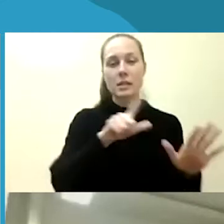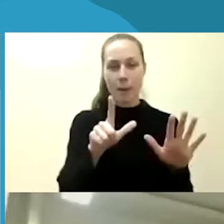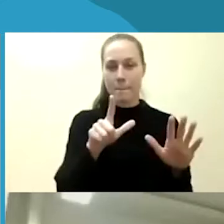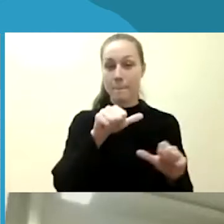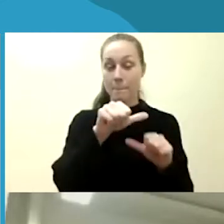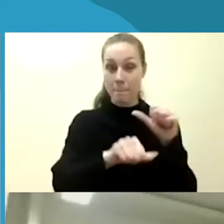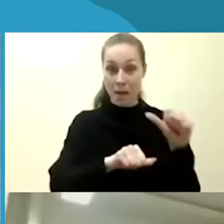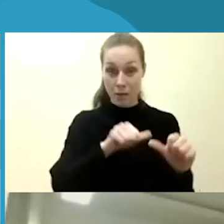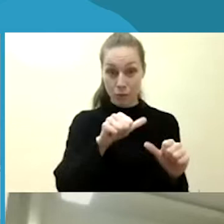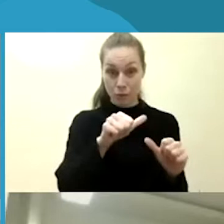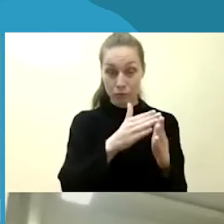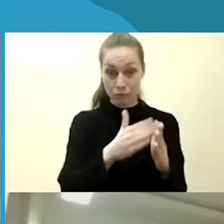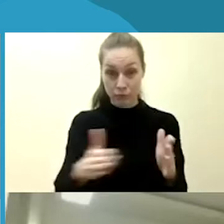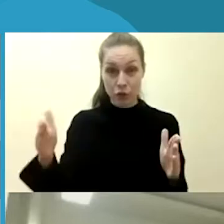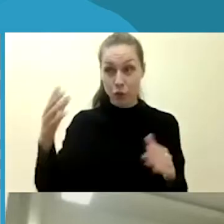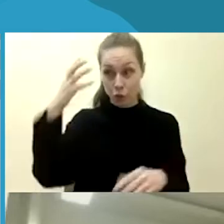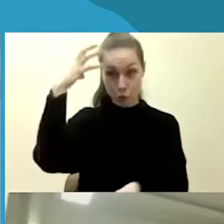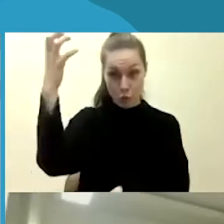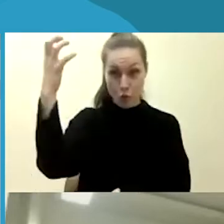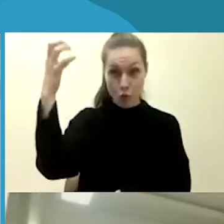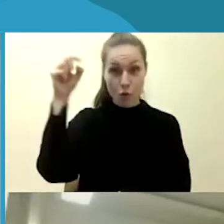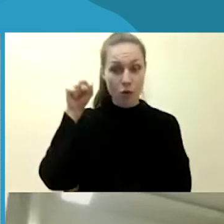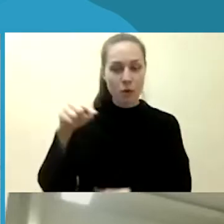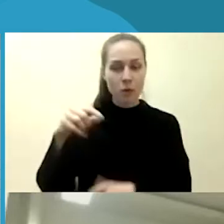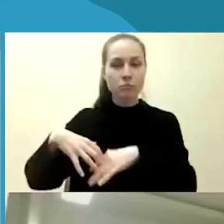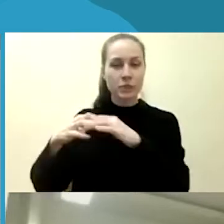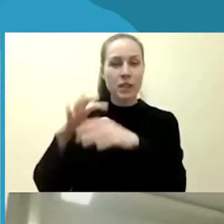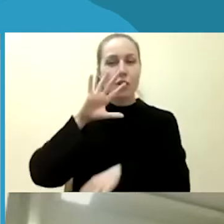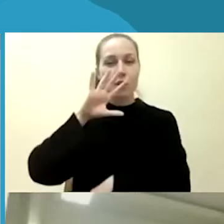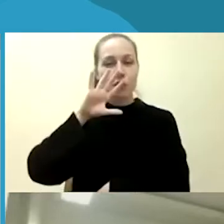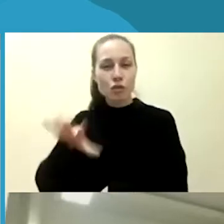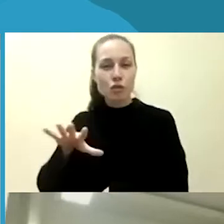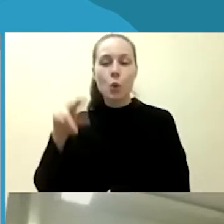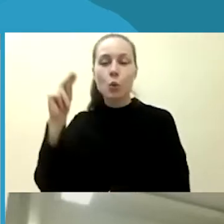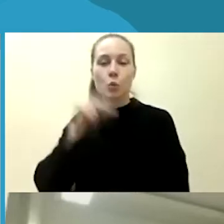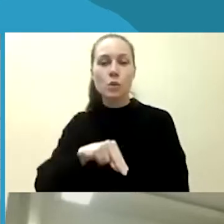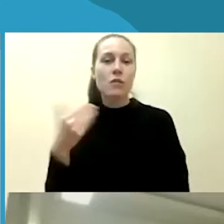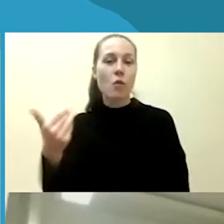Stokholme yra įkurtas neapykantos nusikaltimų padalinys.